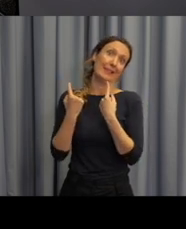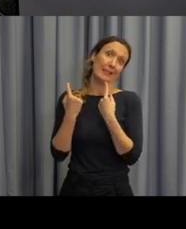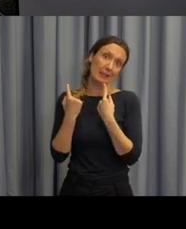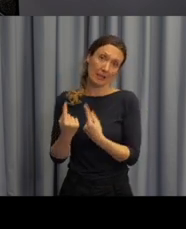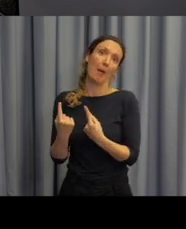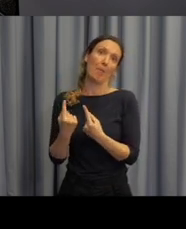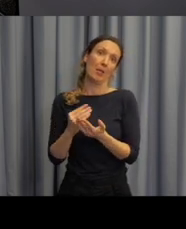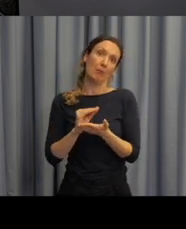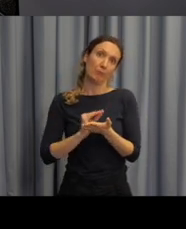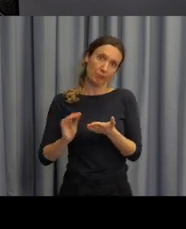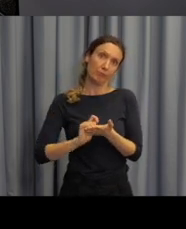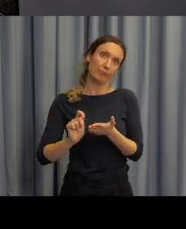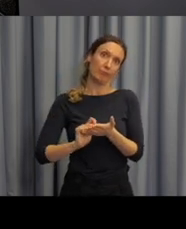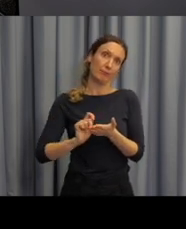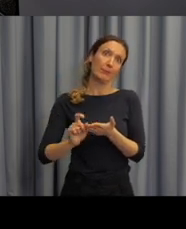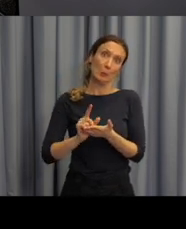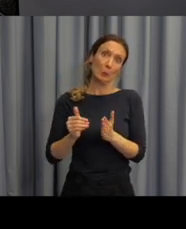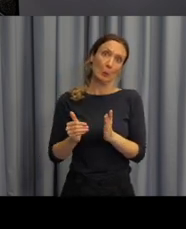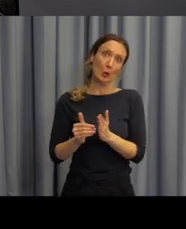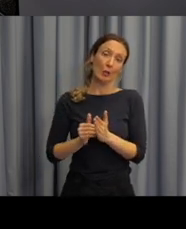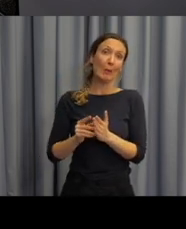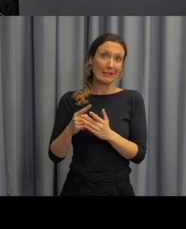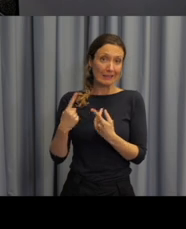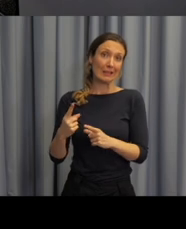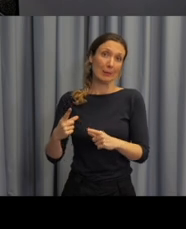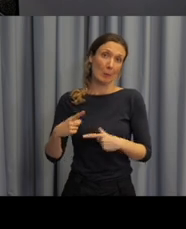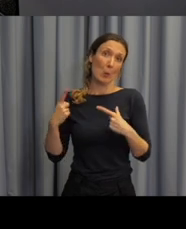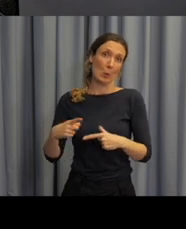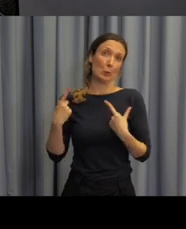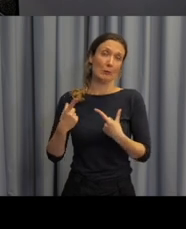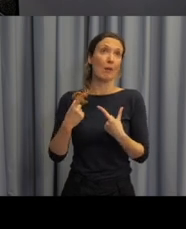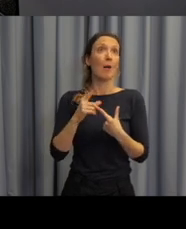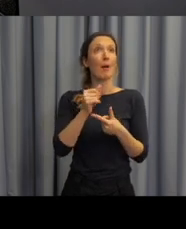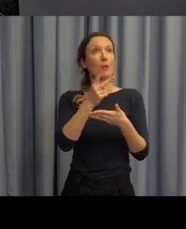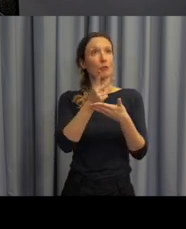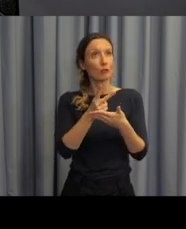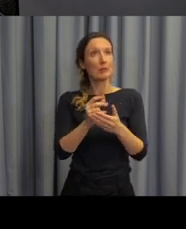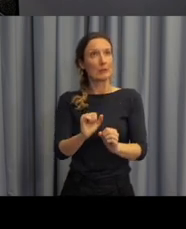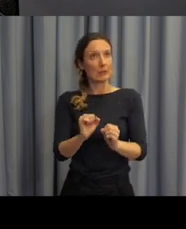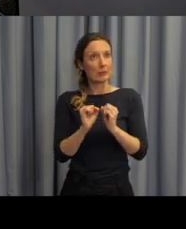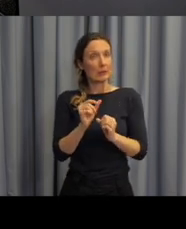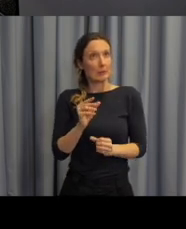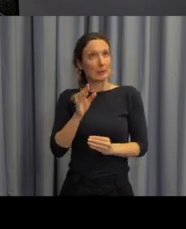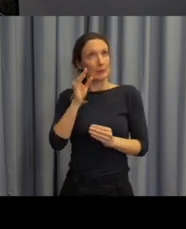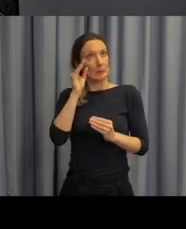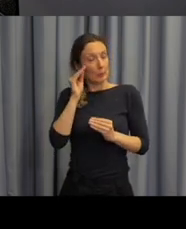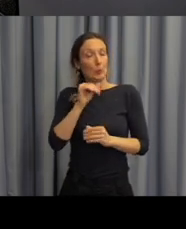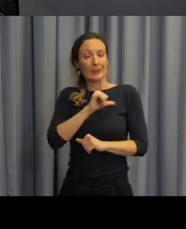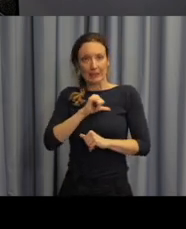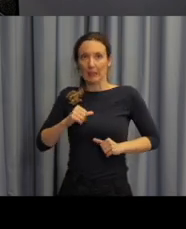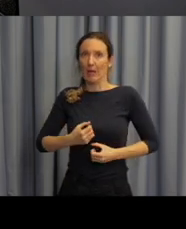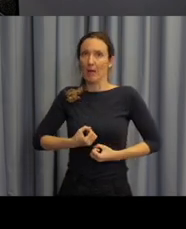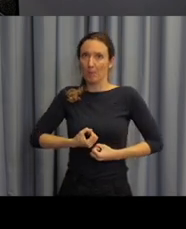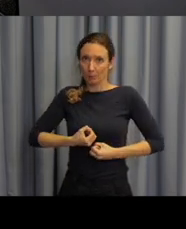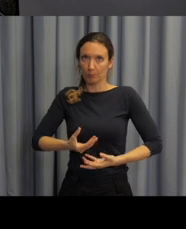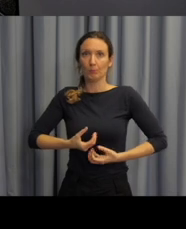žák píše a používá to gramatické pravidlo a aktivně ho produkuje. A proto